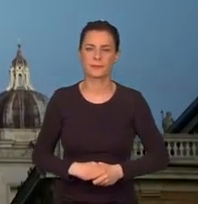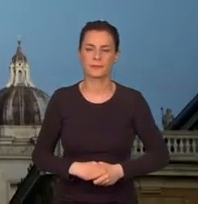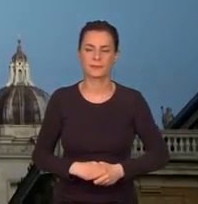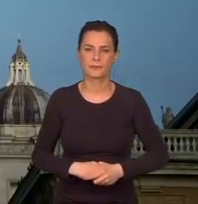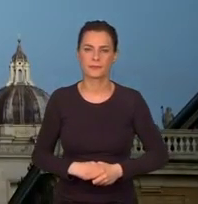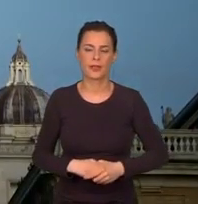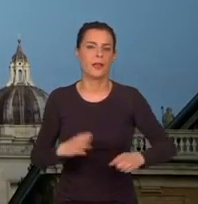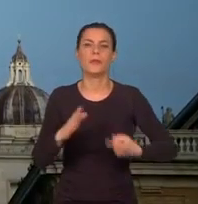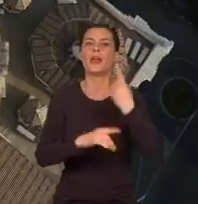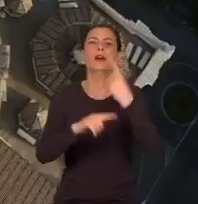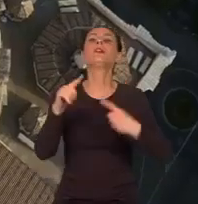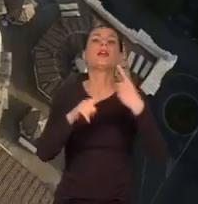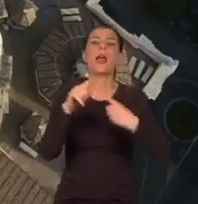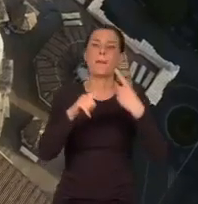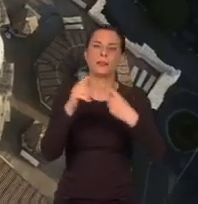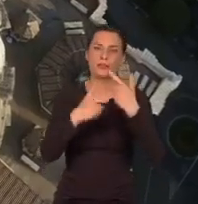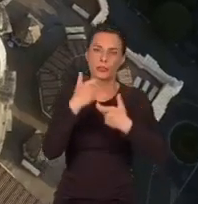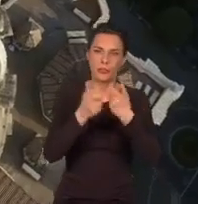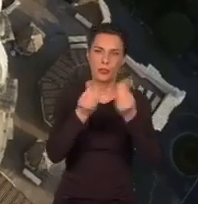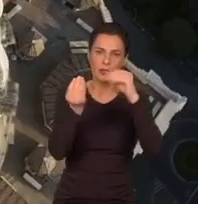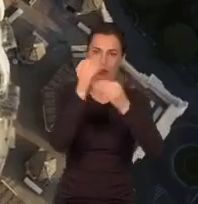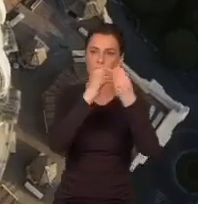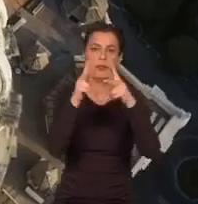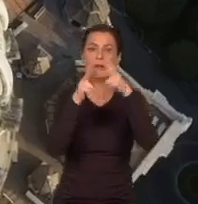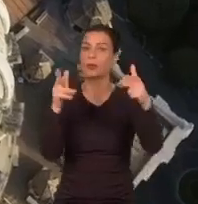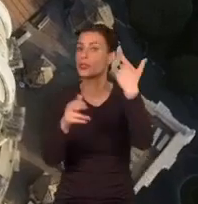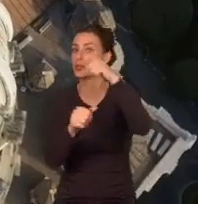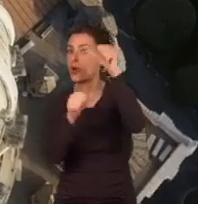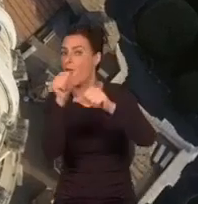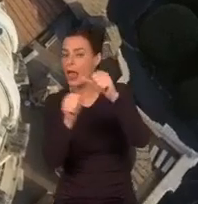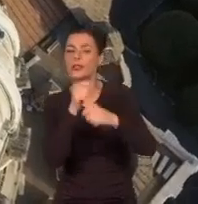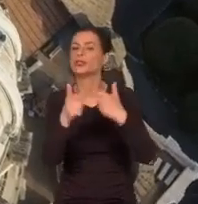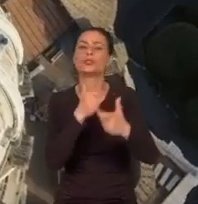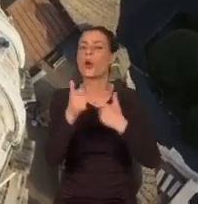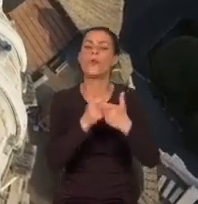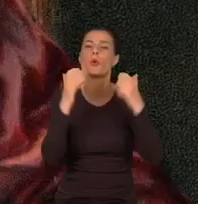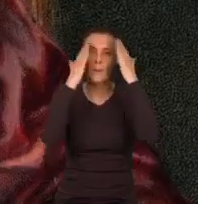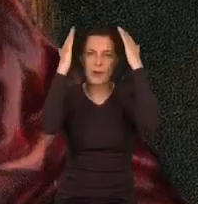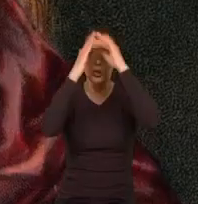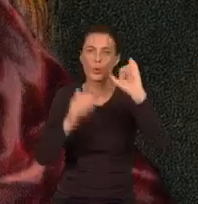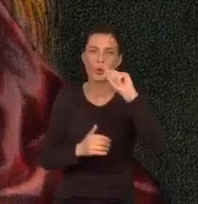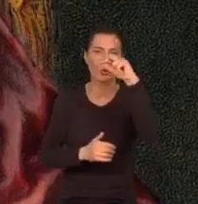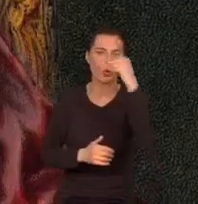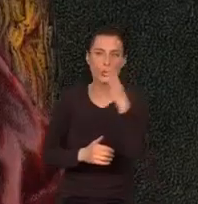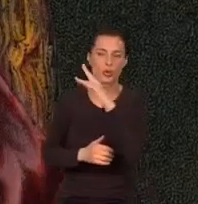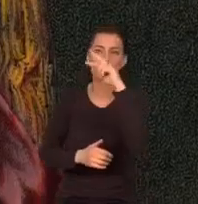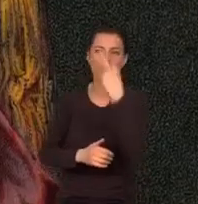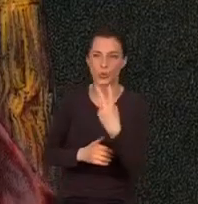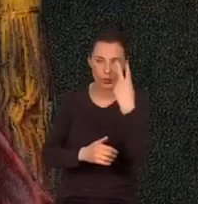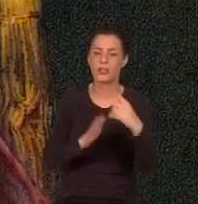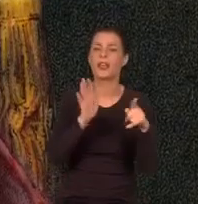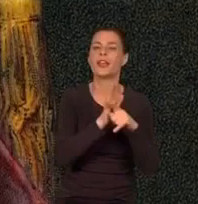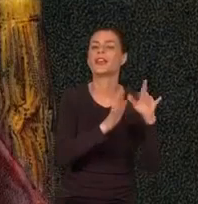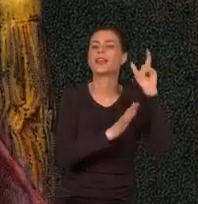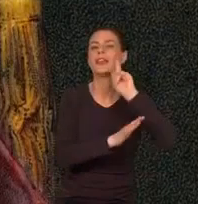Pierwsze elementy układanki, która powstawała przez ponad 100 lat, ułożył niezwykły papież Juliusz II i gwiazda włoskiej